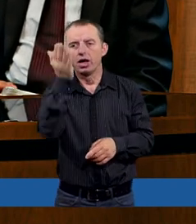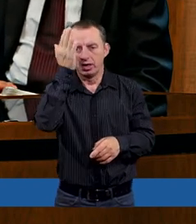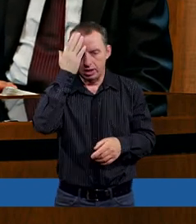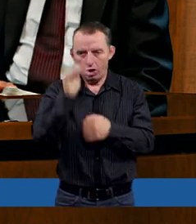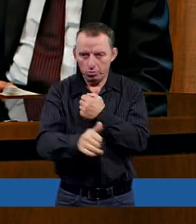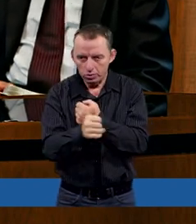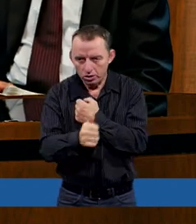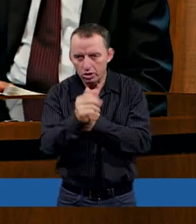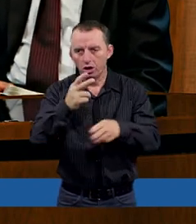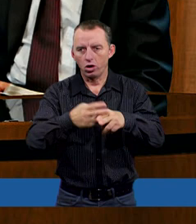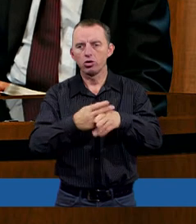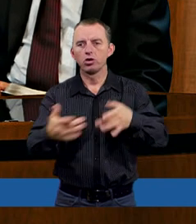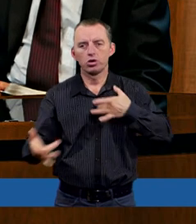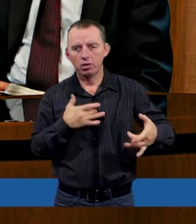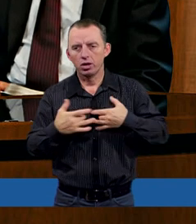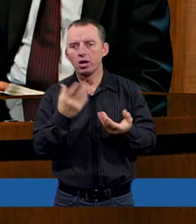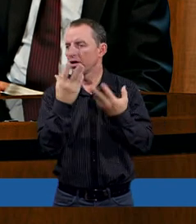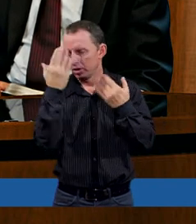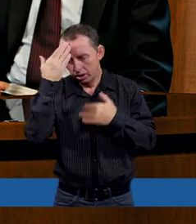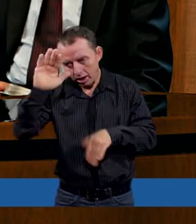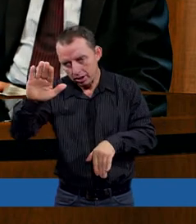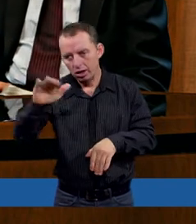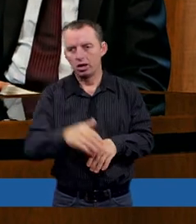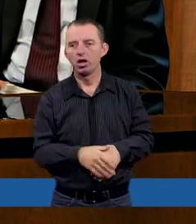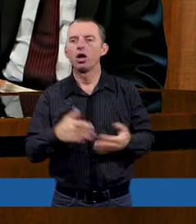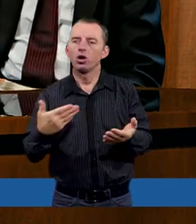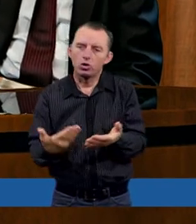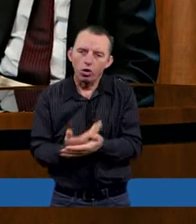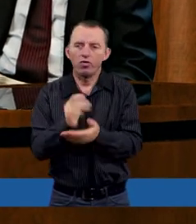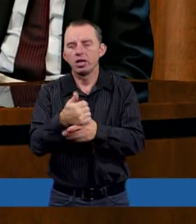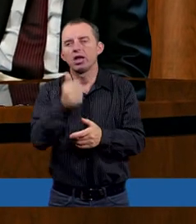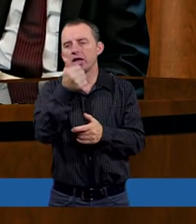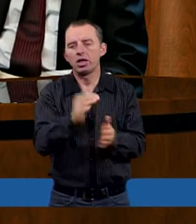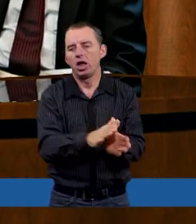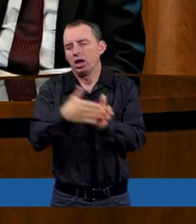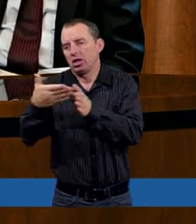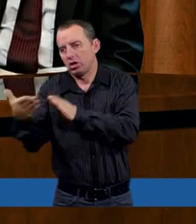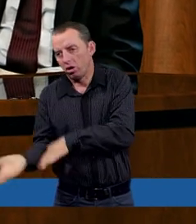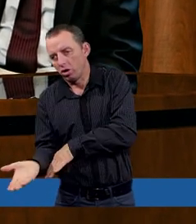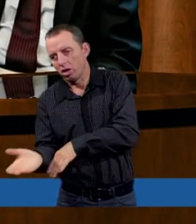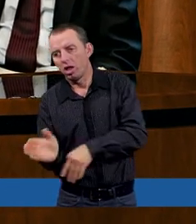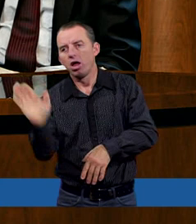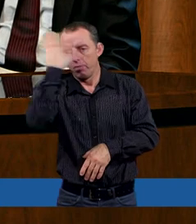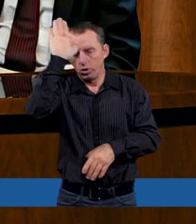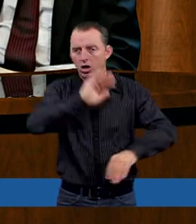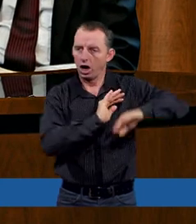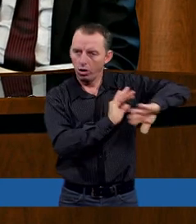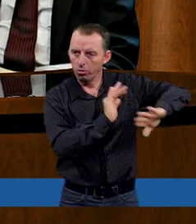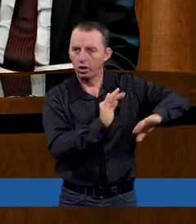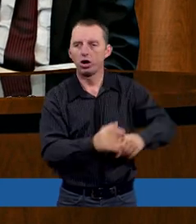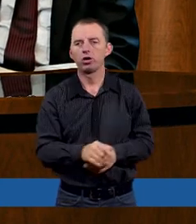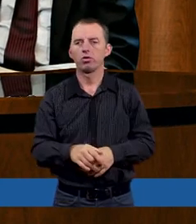przyczyny jego choroby i cierpienia? No nie znał. Więc znowu jakaś jednostronność. Boga obronił,